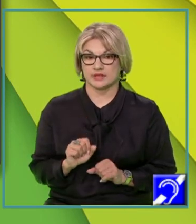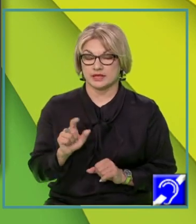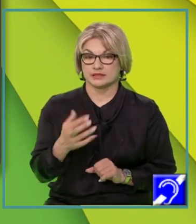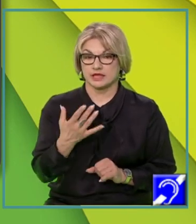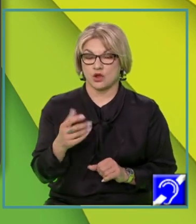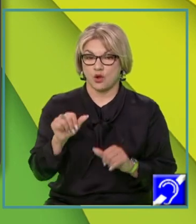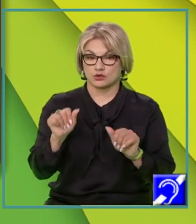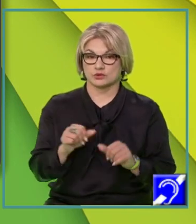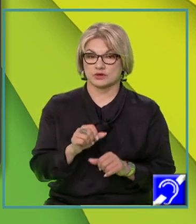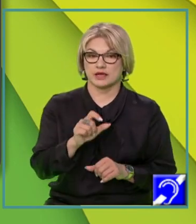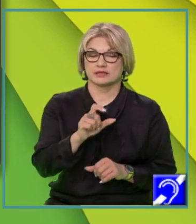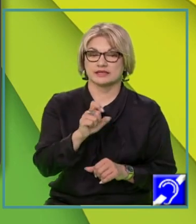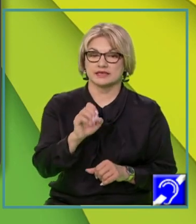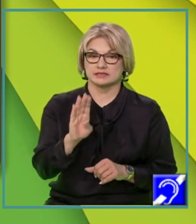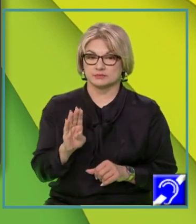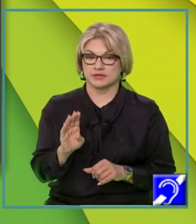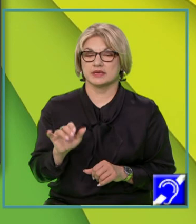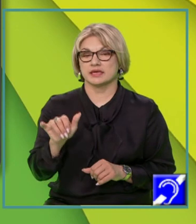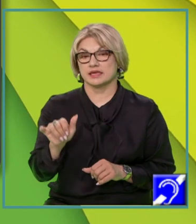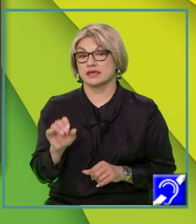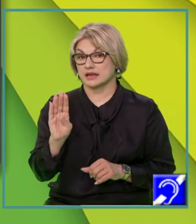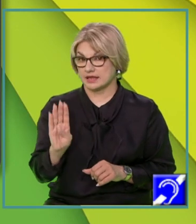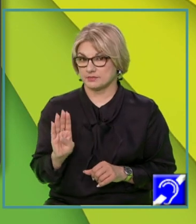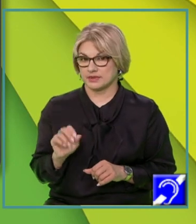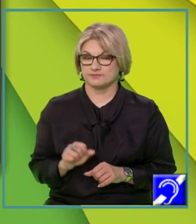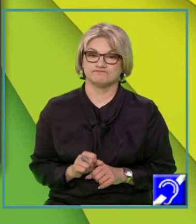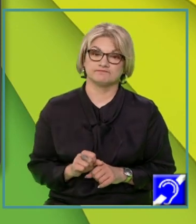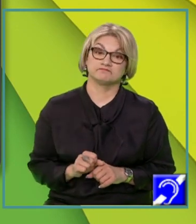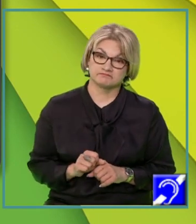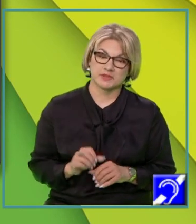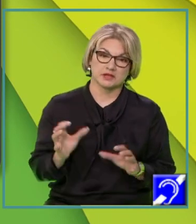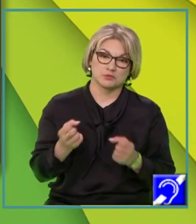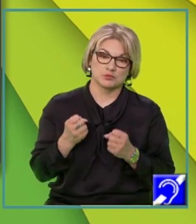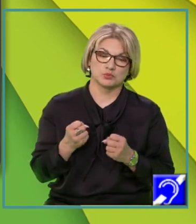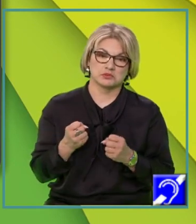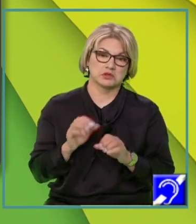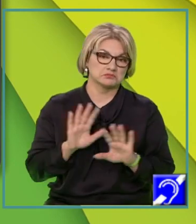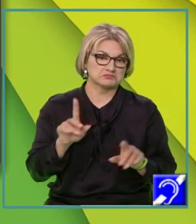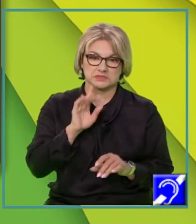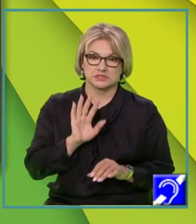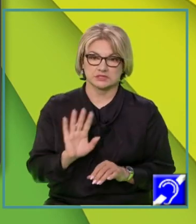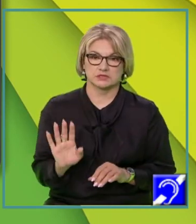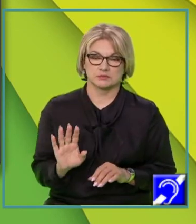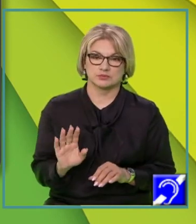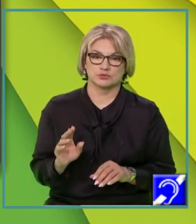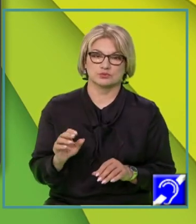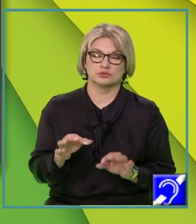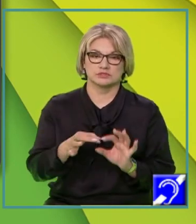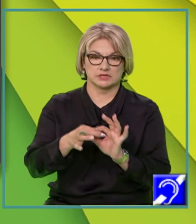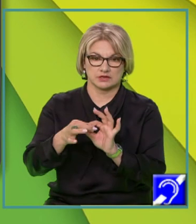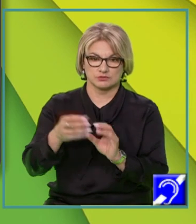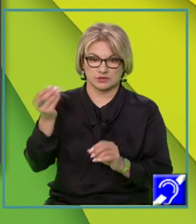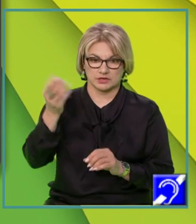coordonate X, B, Y, B. Putem pur și simplu să le unim